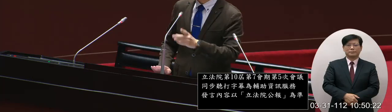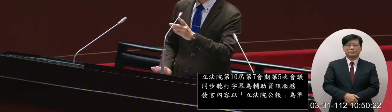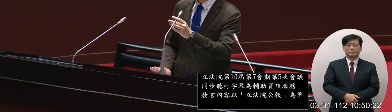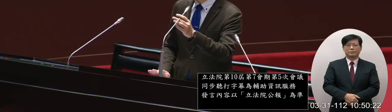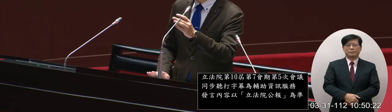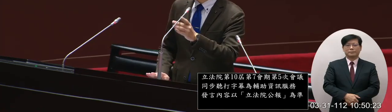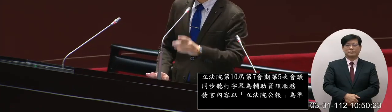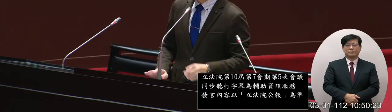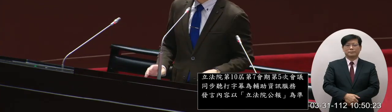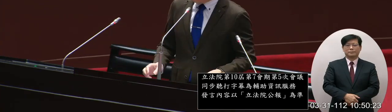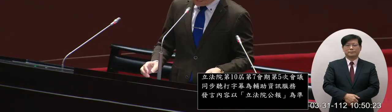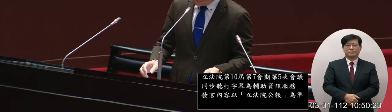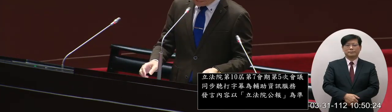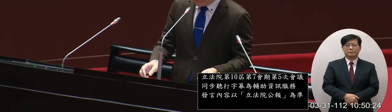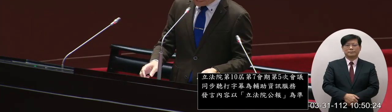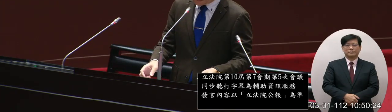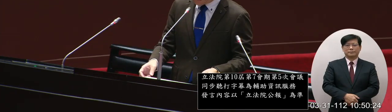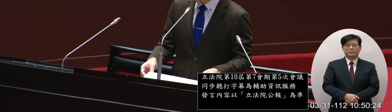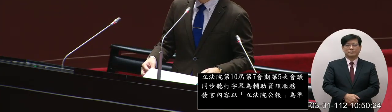潘部長 請